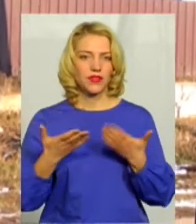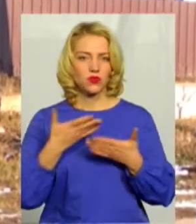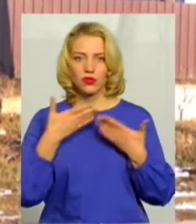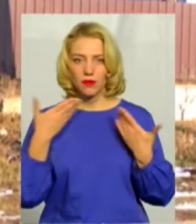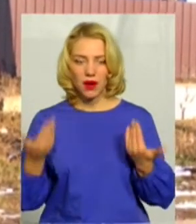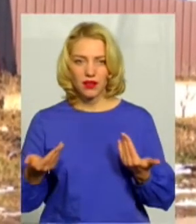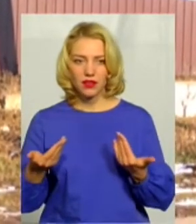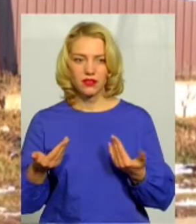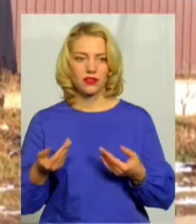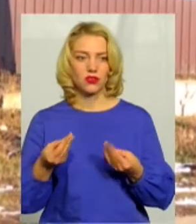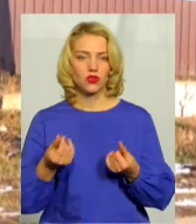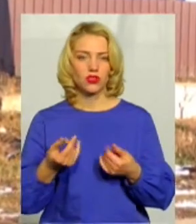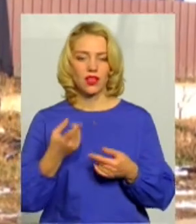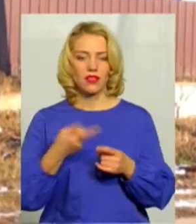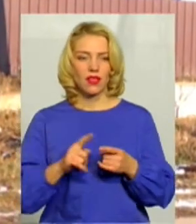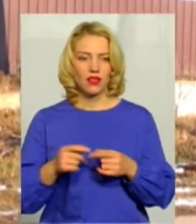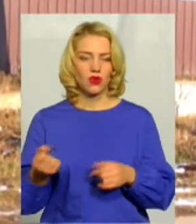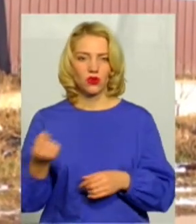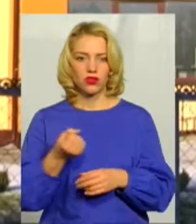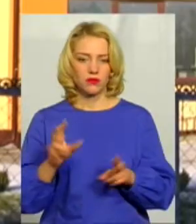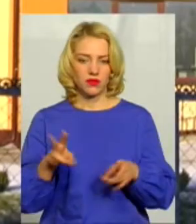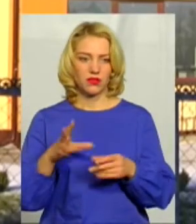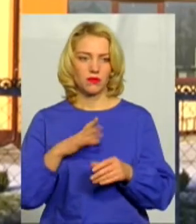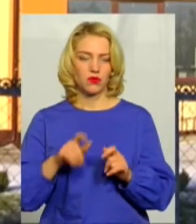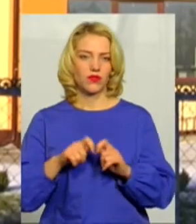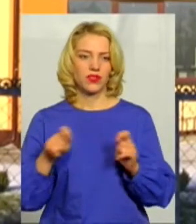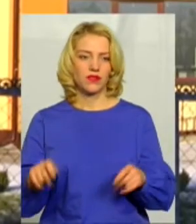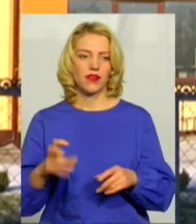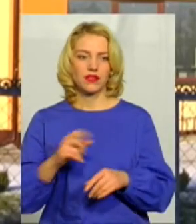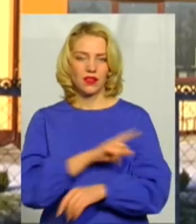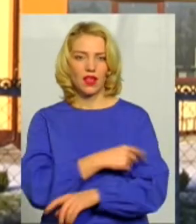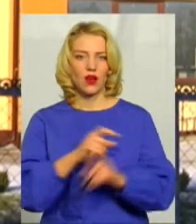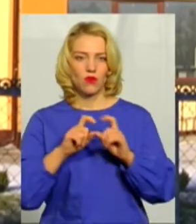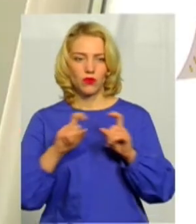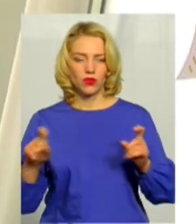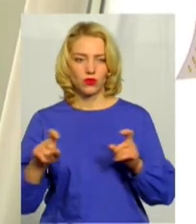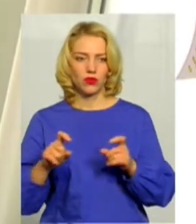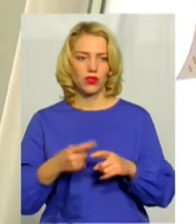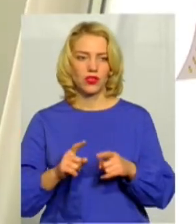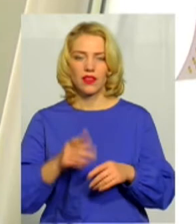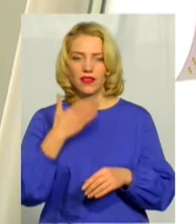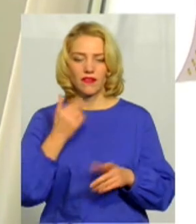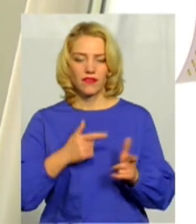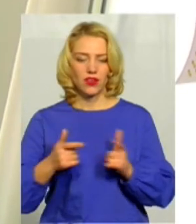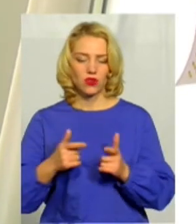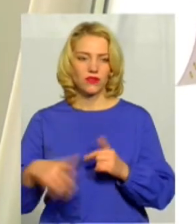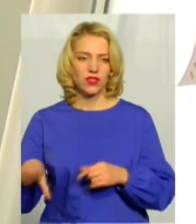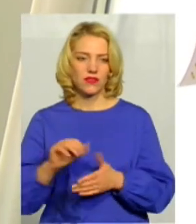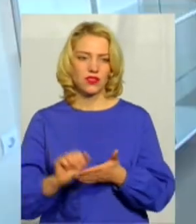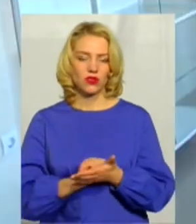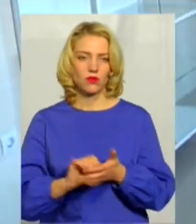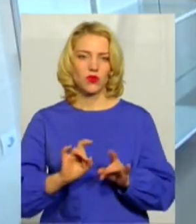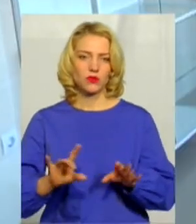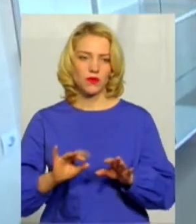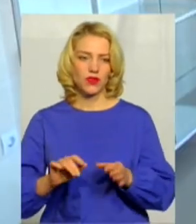грошей на її утримання, значить не відкривають. На амбулаторію не виготовлені ще усі документи, розповідає виконувачка